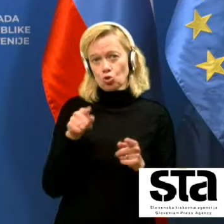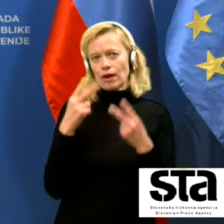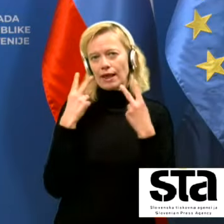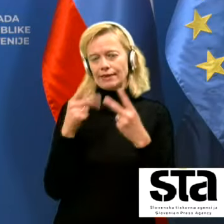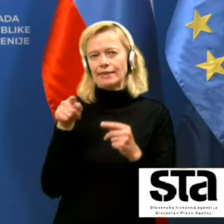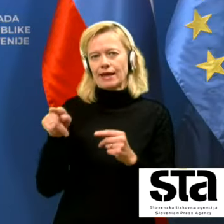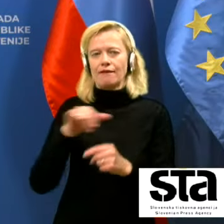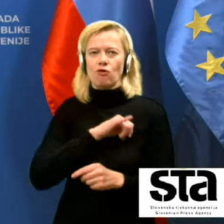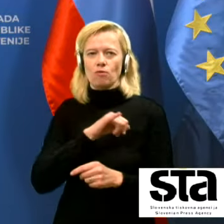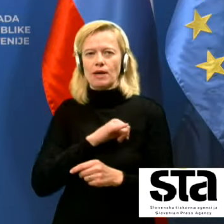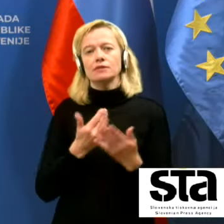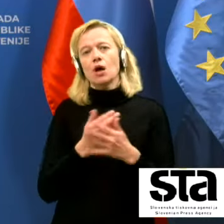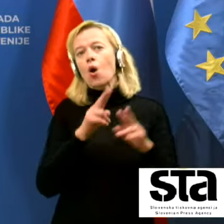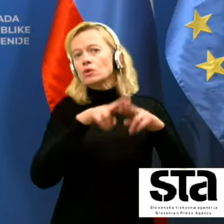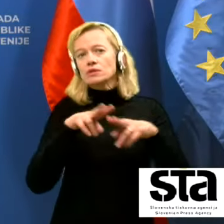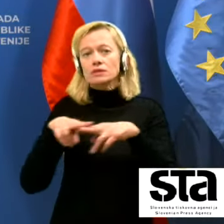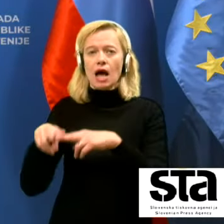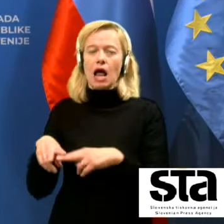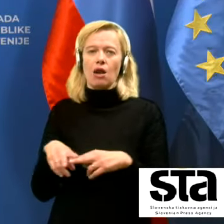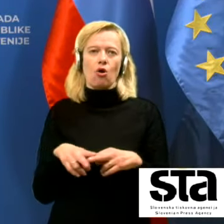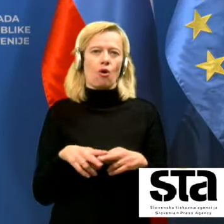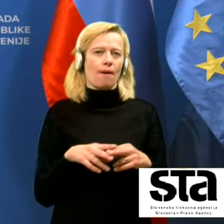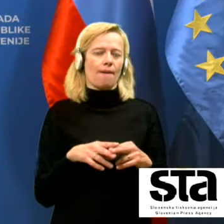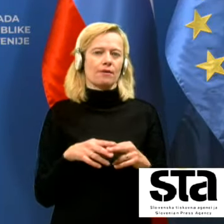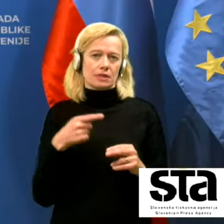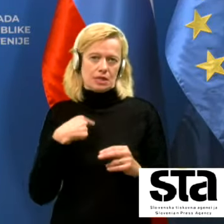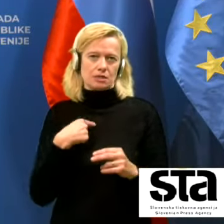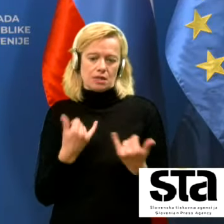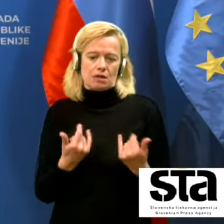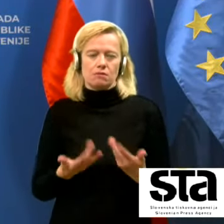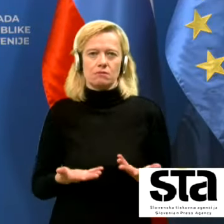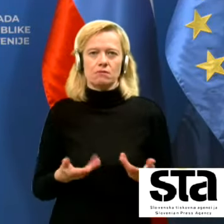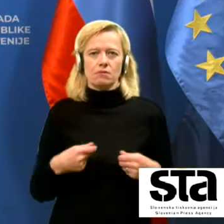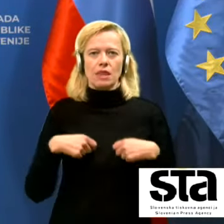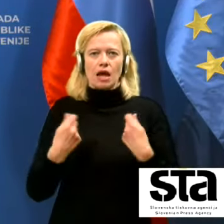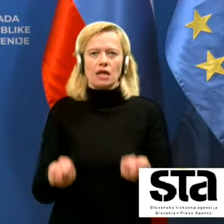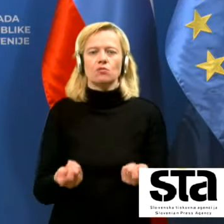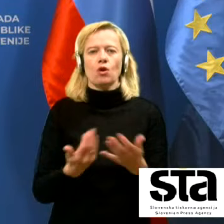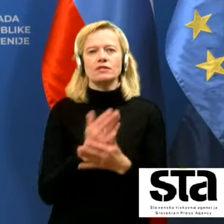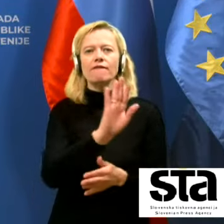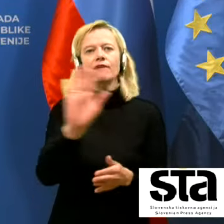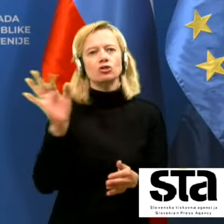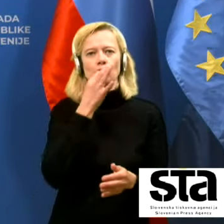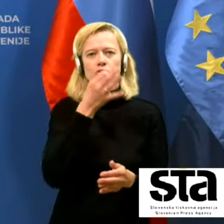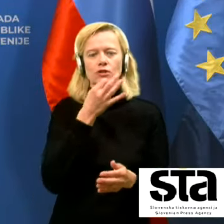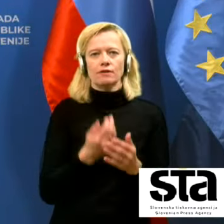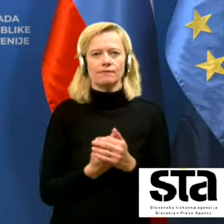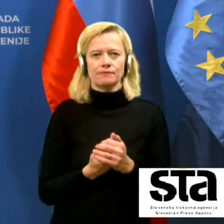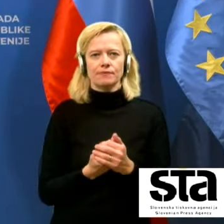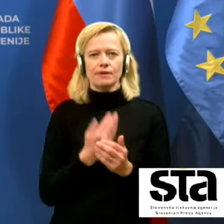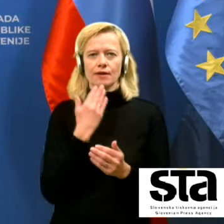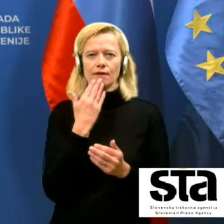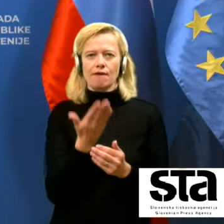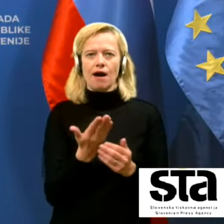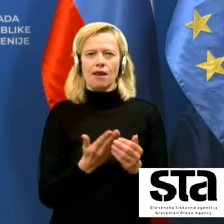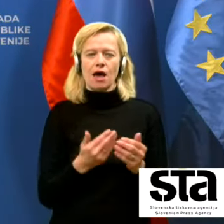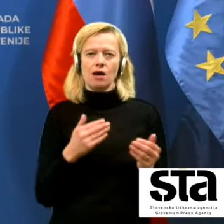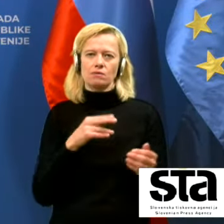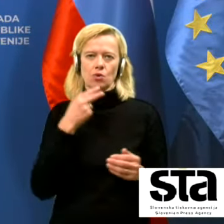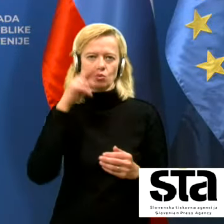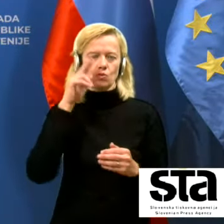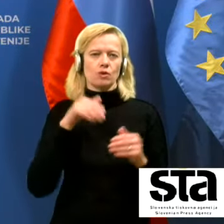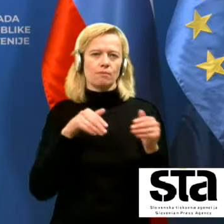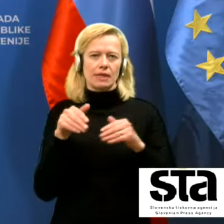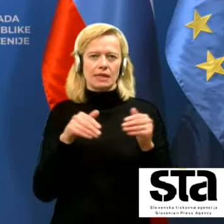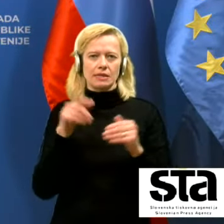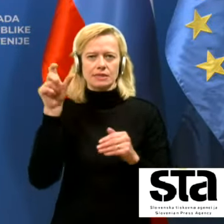seveda sem na razpolago zdaj za vaše vprašanje. Hvala lepa, gospod minister, v tem trenutku je sedel